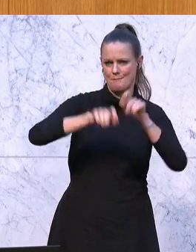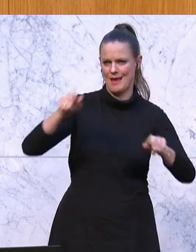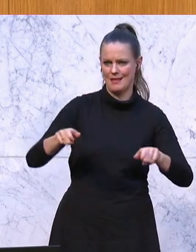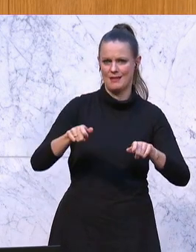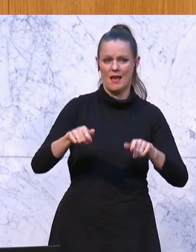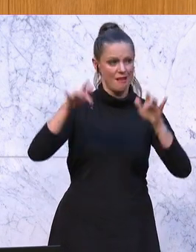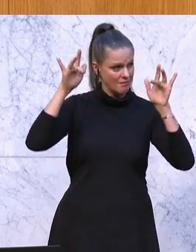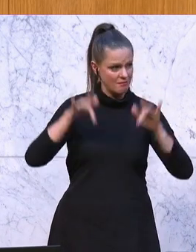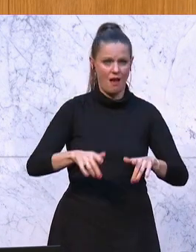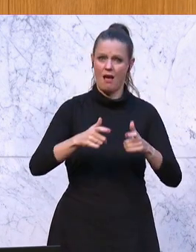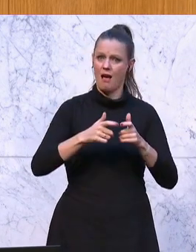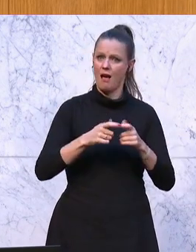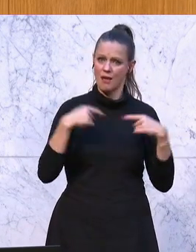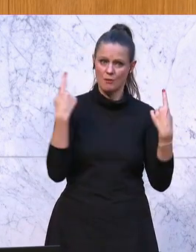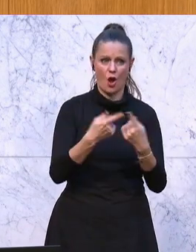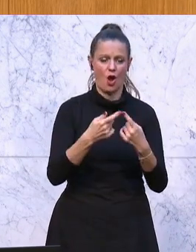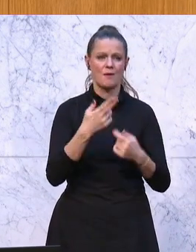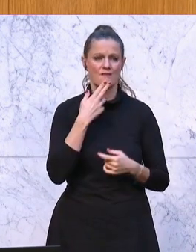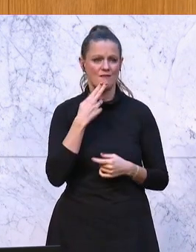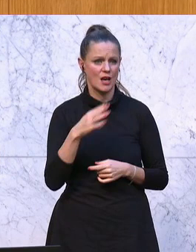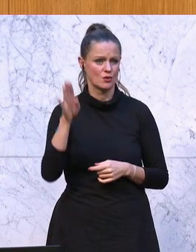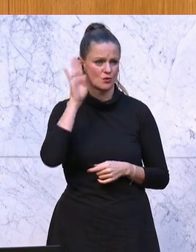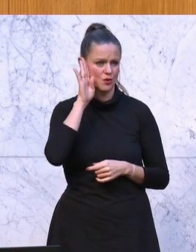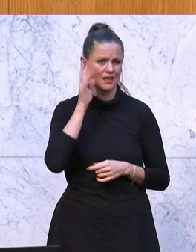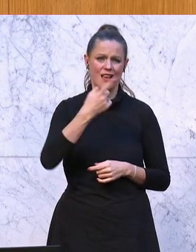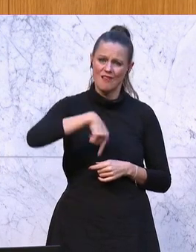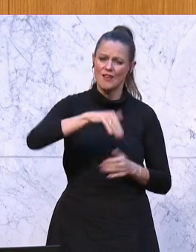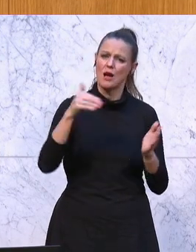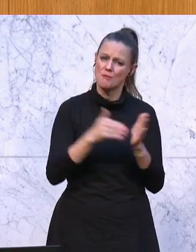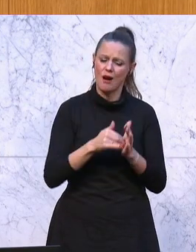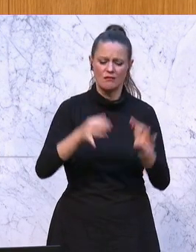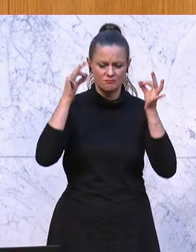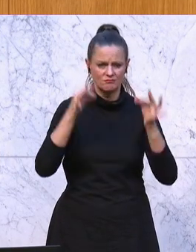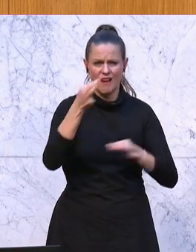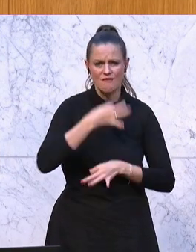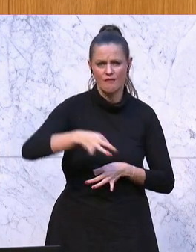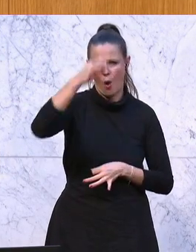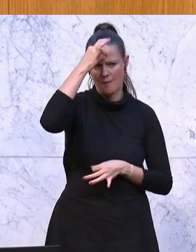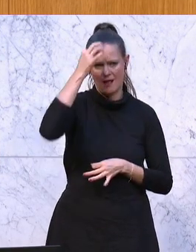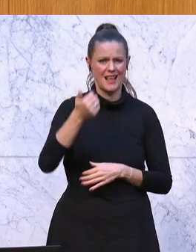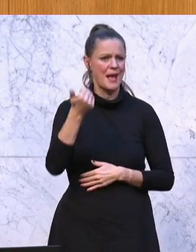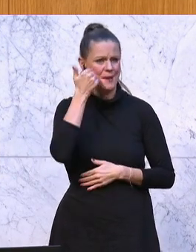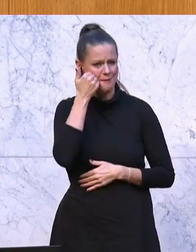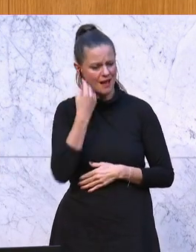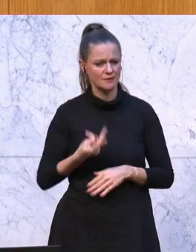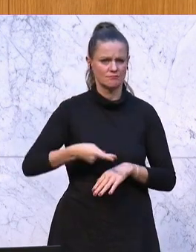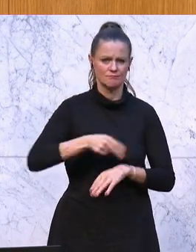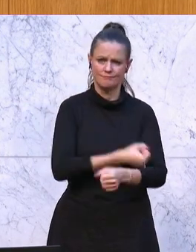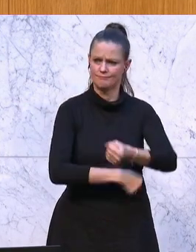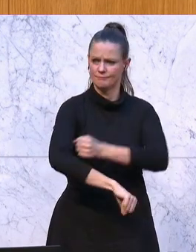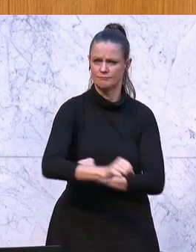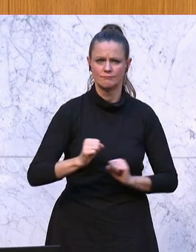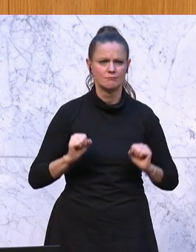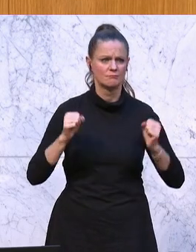herinnen sind, die Männer, die zuhören. Wir brauchen Role Models. Wir brauchen Männer, die aufstehen und sagen, so